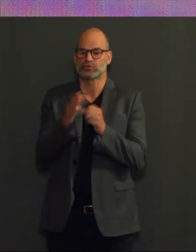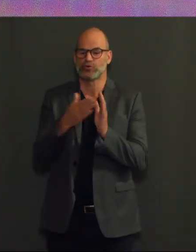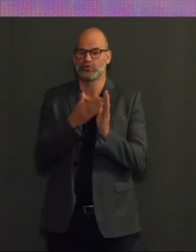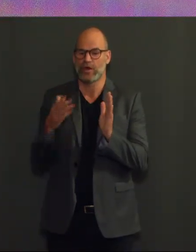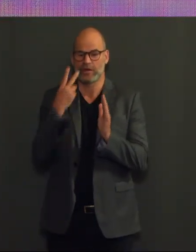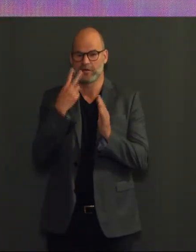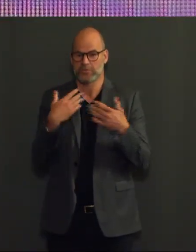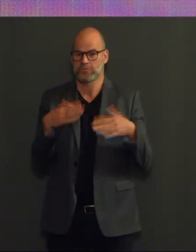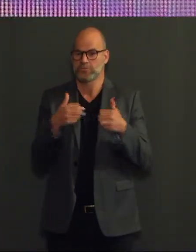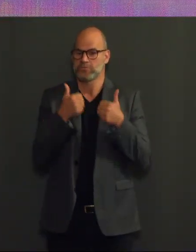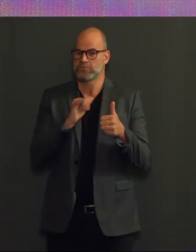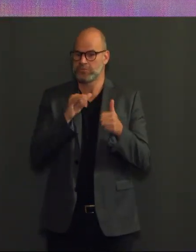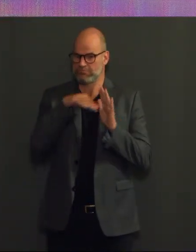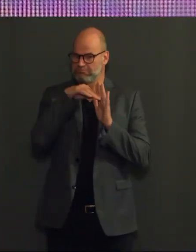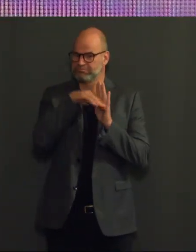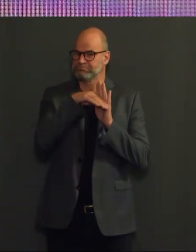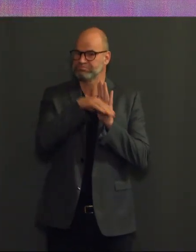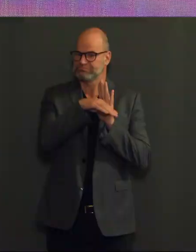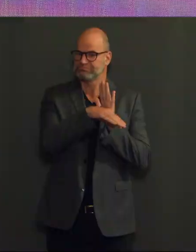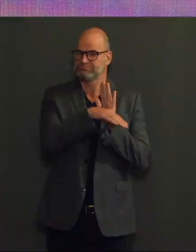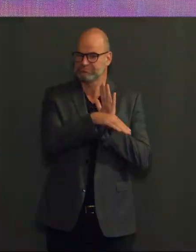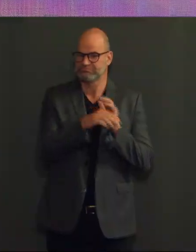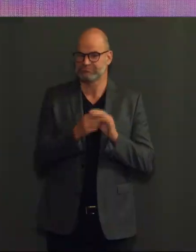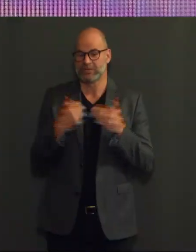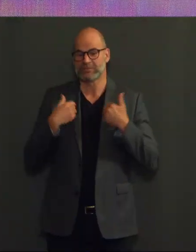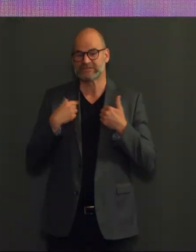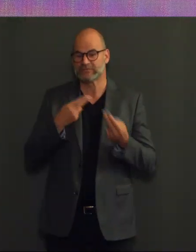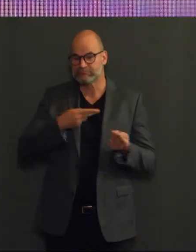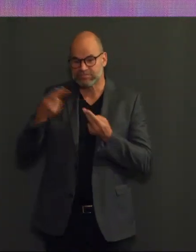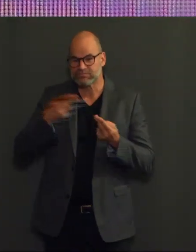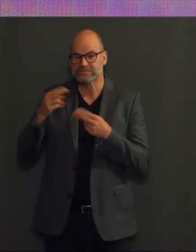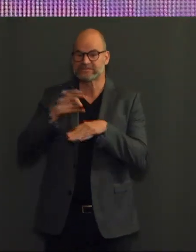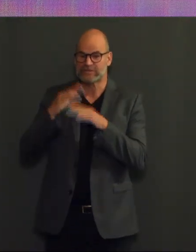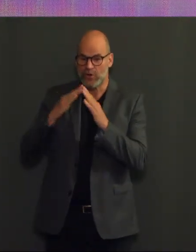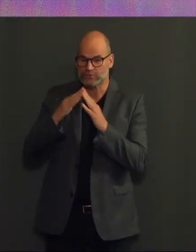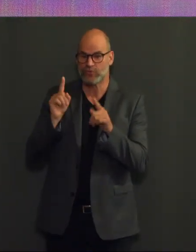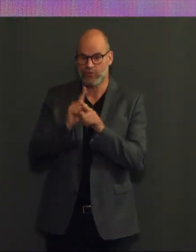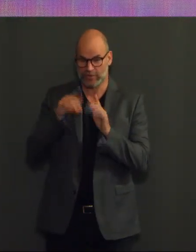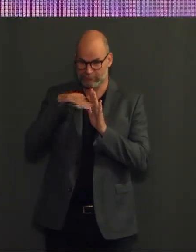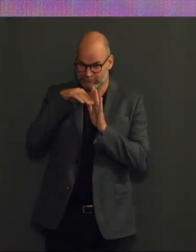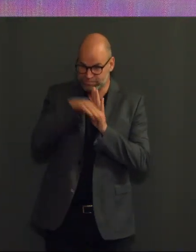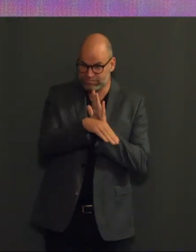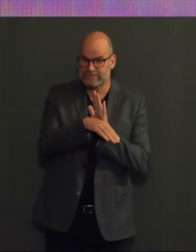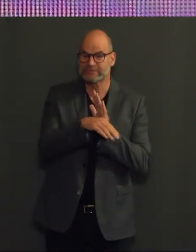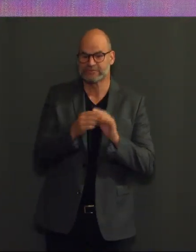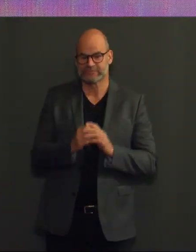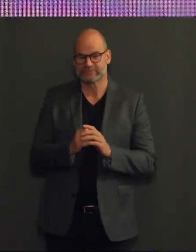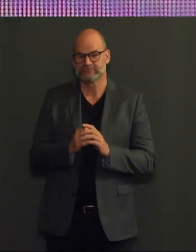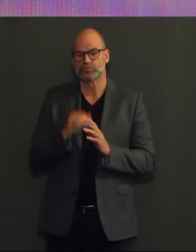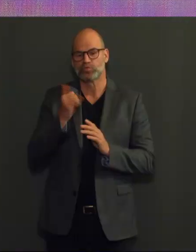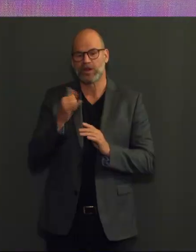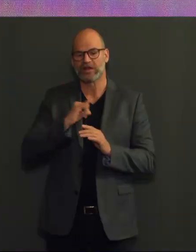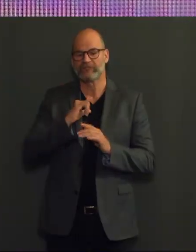De ziekenhuiscijfers gaan verder in dalende lijn. Het klopt dat de besmettingscijfers licht zijn gestegen, maar het gaat hier om